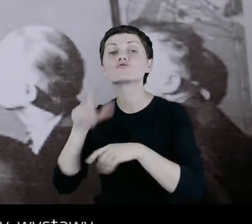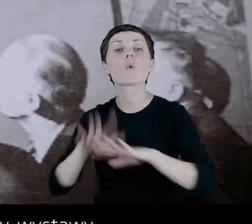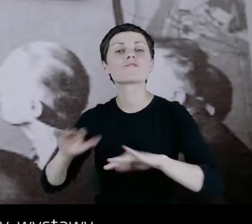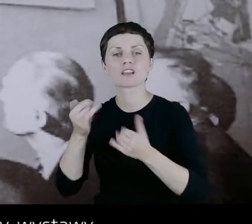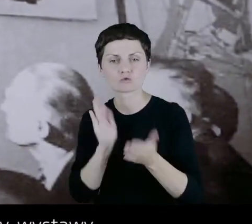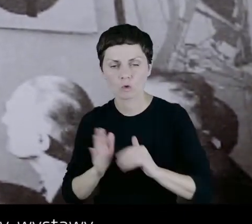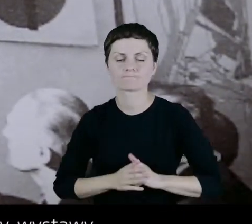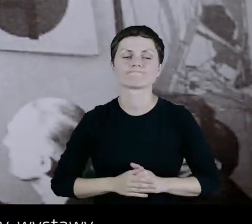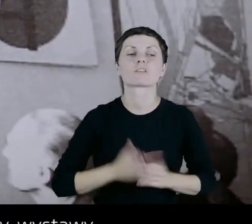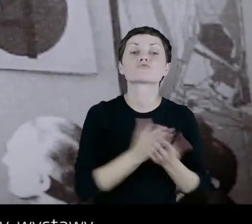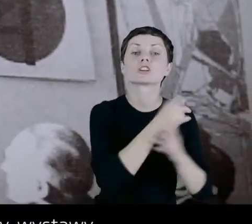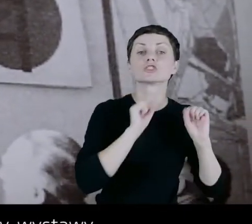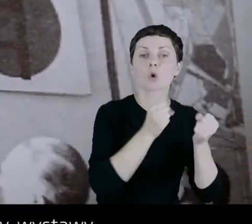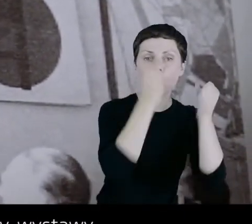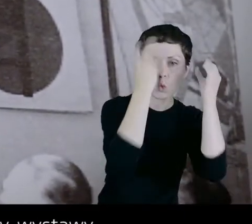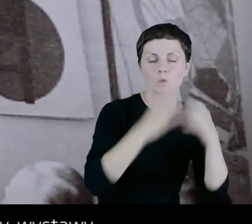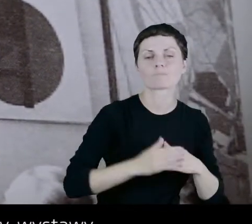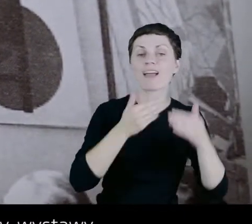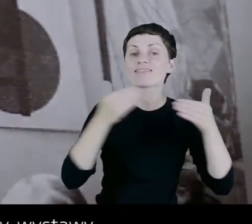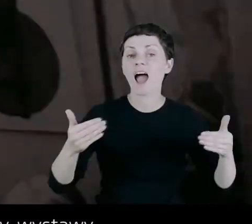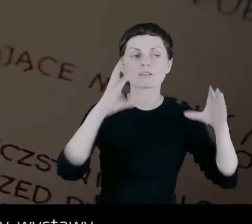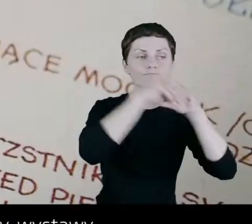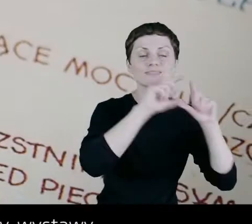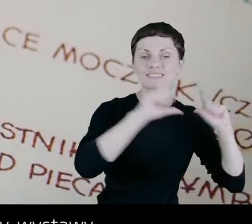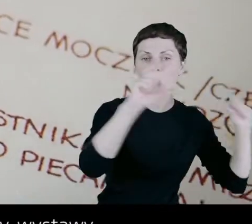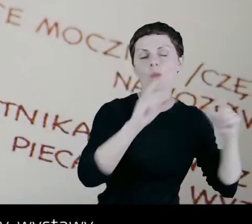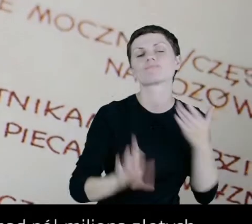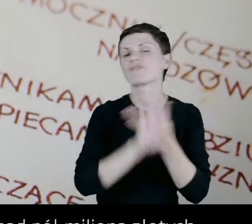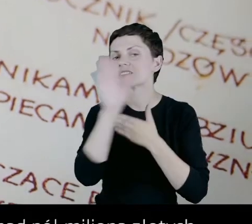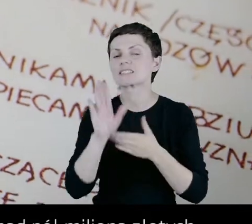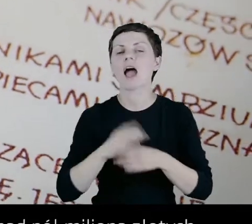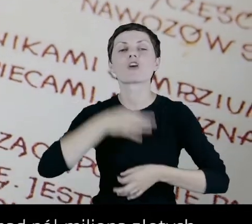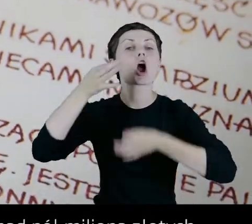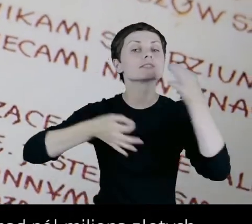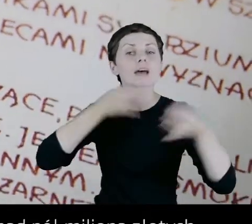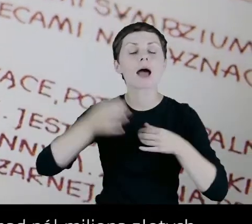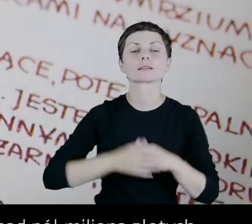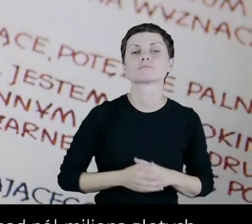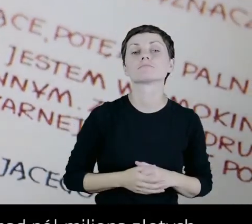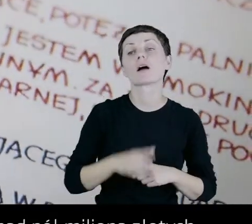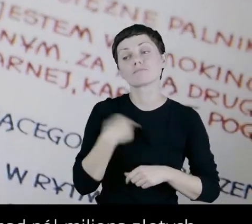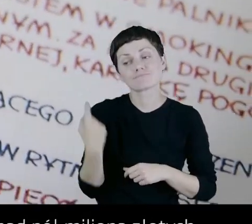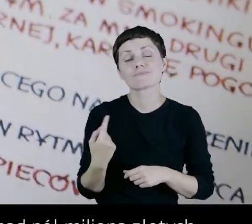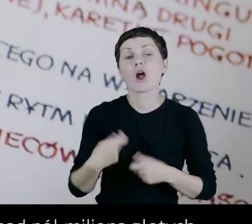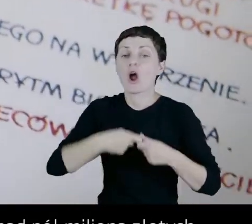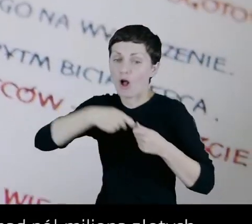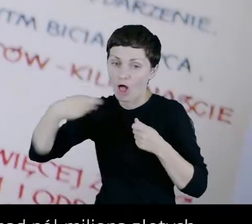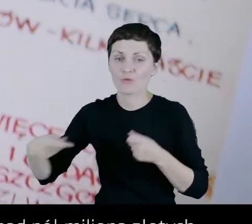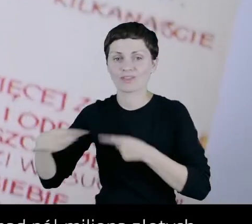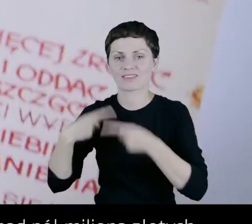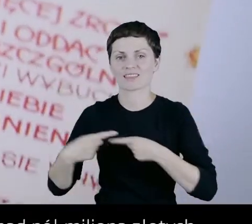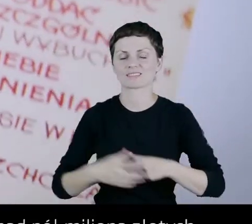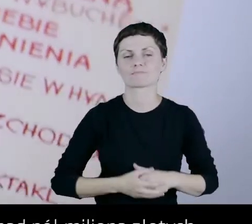społeczność poprzez działania kulturalne, teatr zakładowy, wystawy, koncerty i my kontynuujemy te